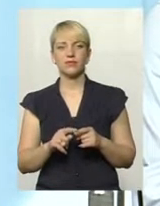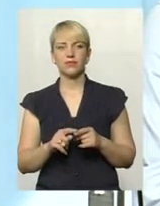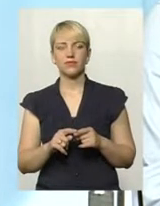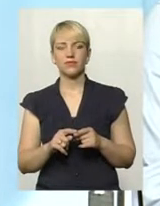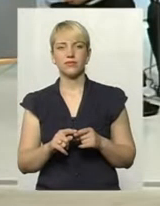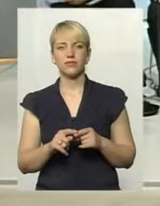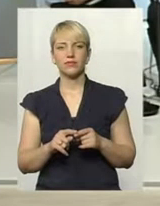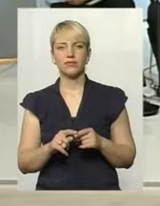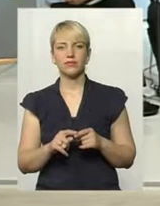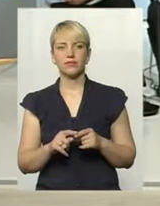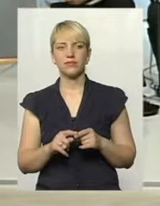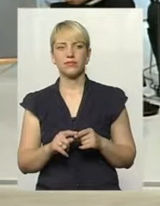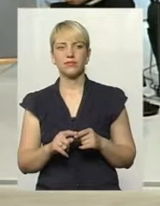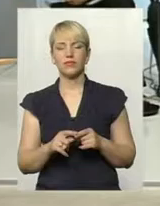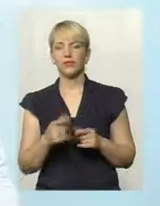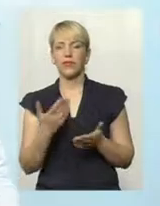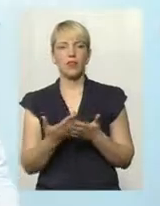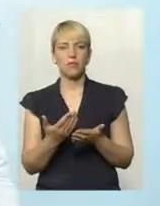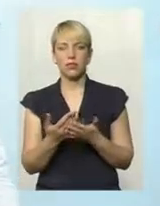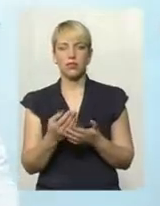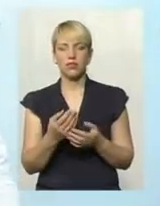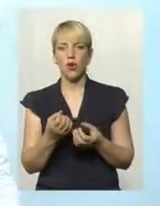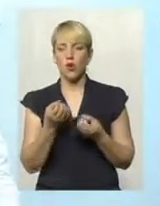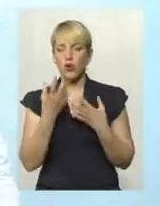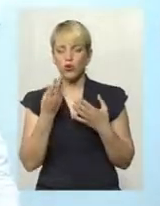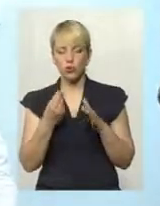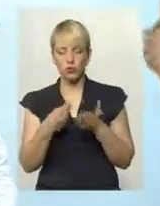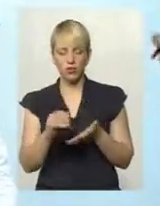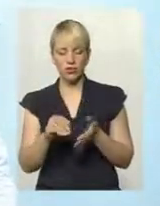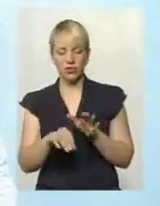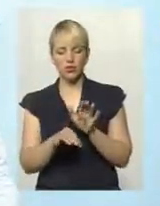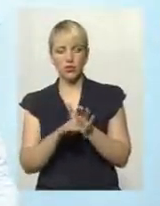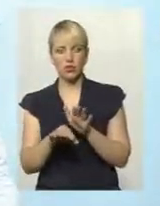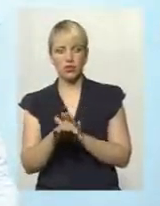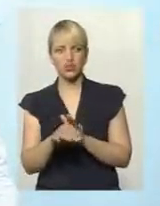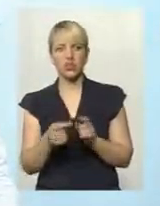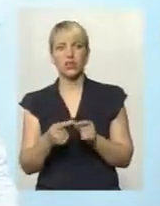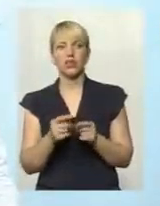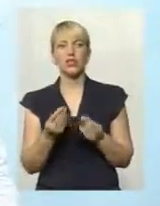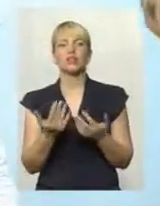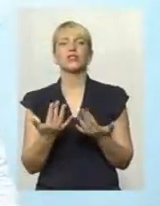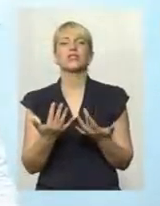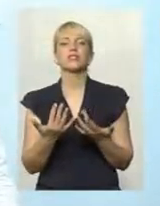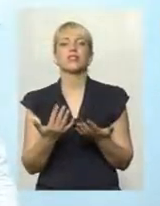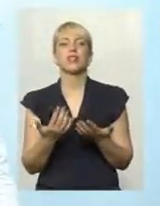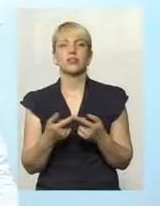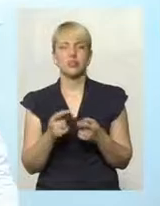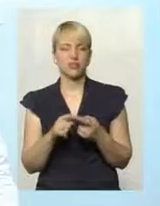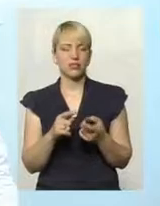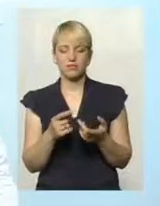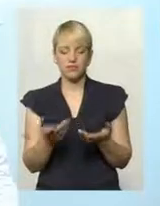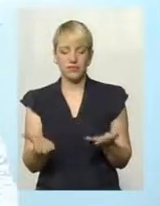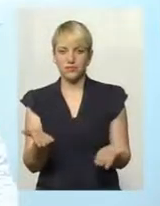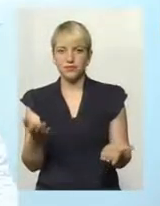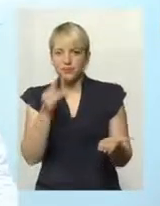Хороші шиповки, ті самі, там, будци, хороша Тільки тисячку шпорт. Тобто ми говоримо про не